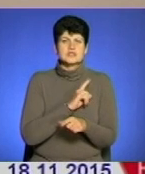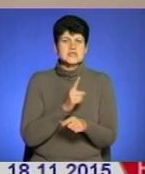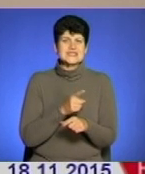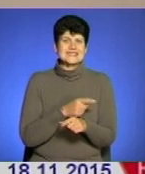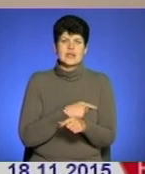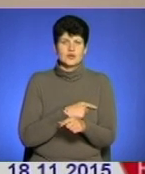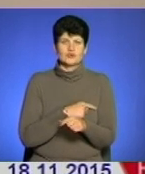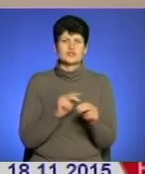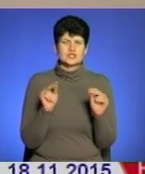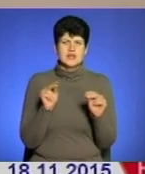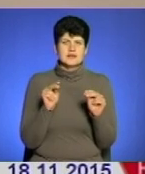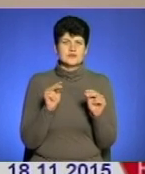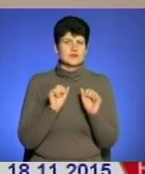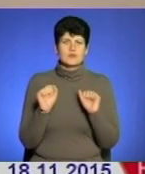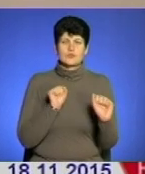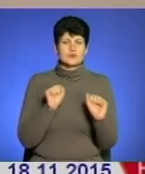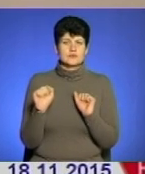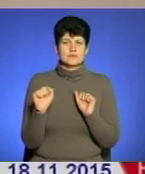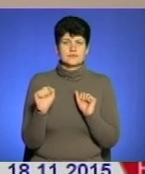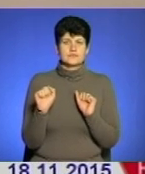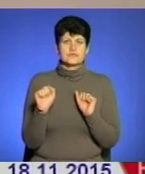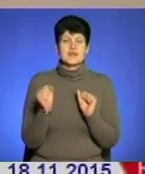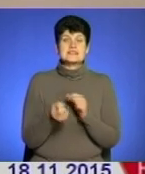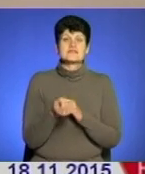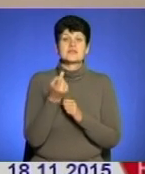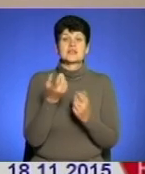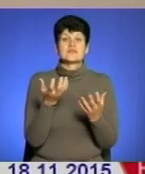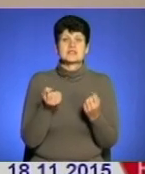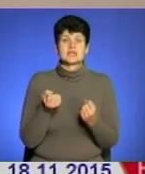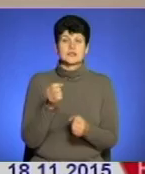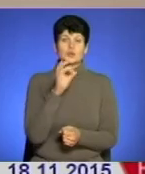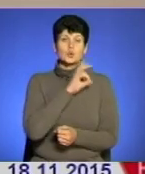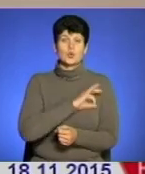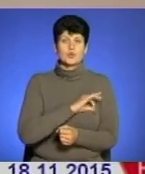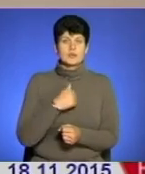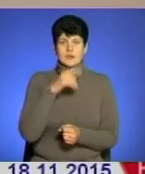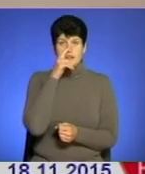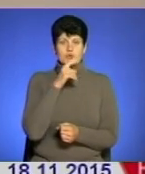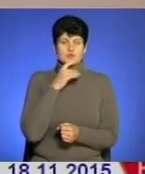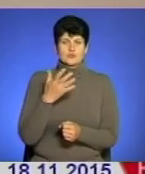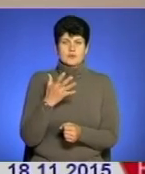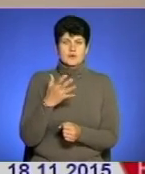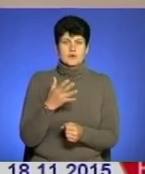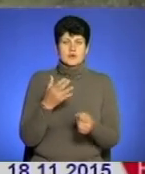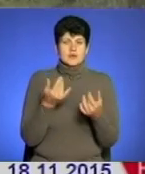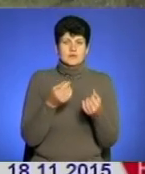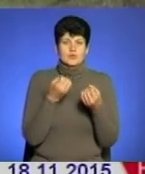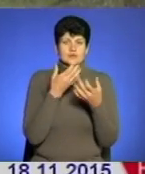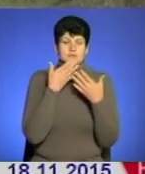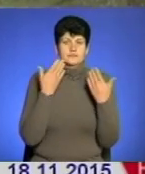порозпоряджаєшся. А звідки взяти доходи, я не розумію. І просто-попросто немає.